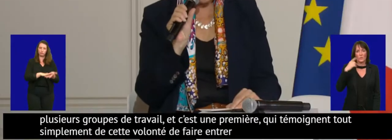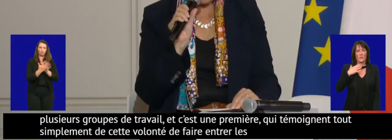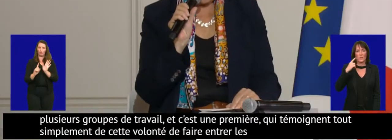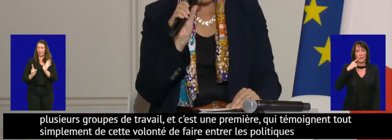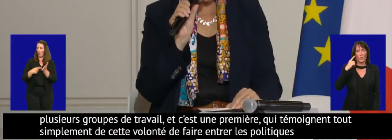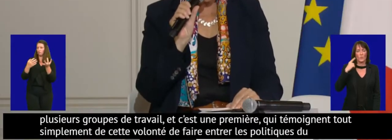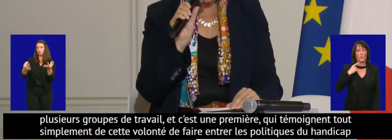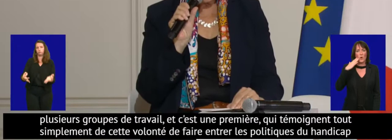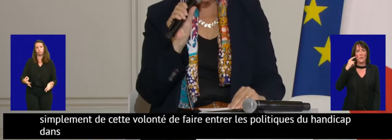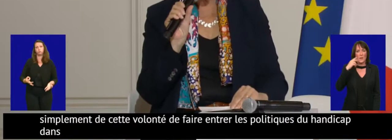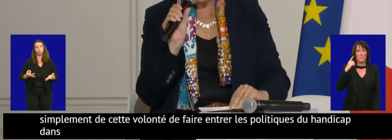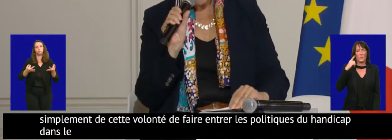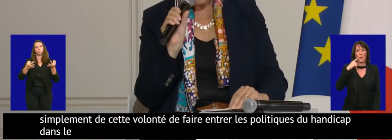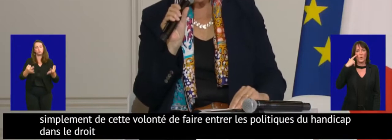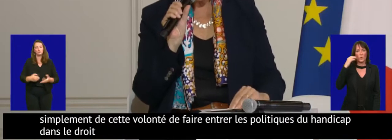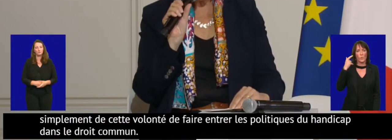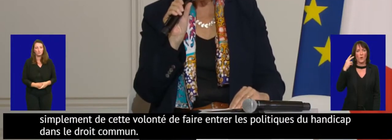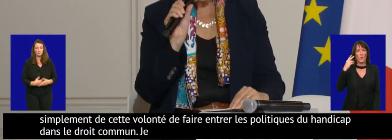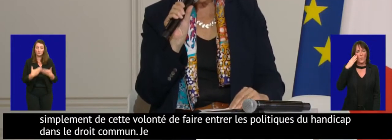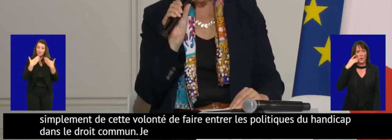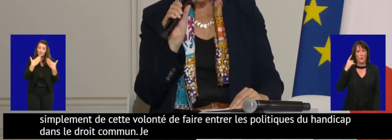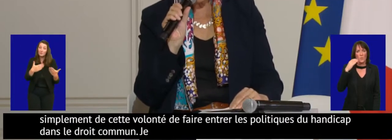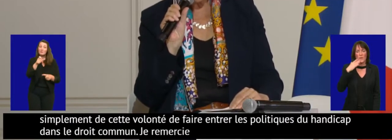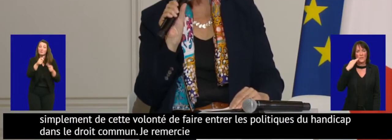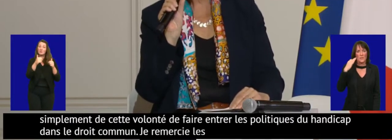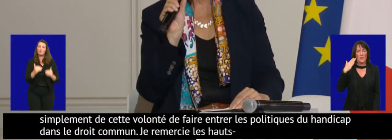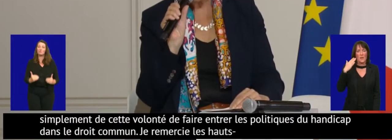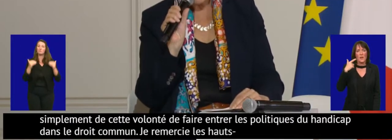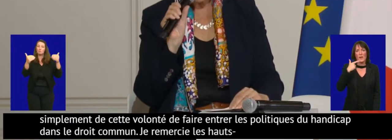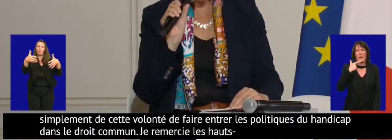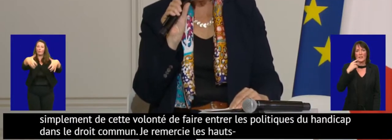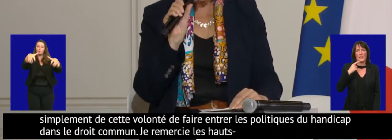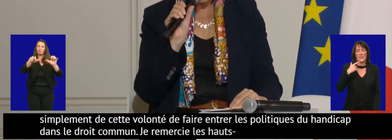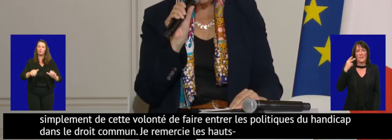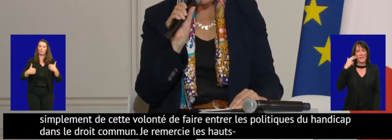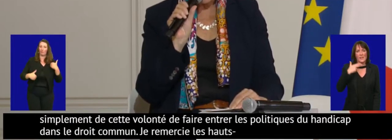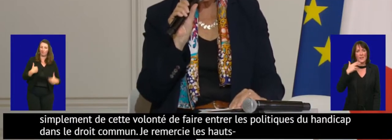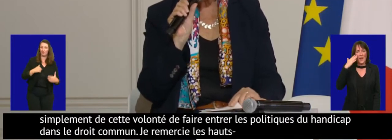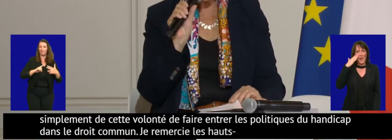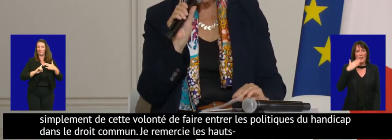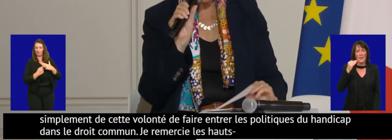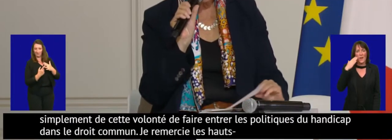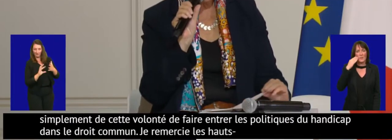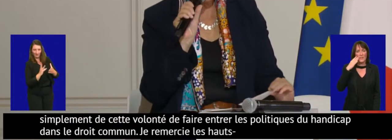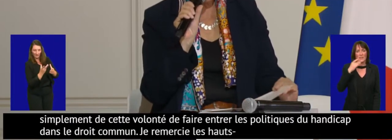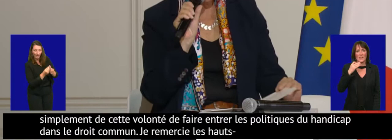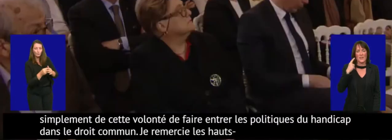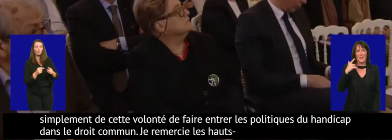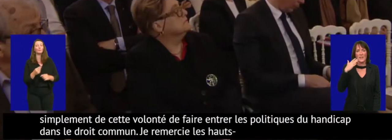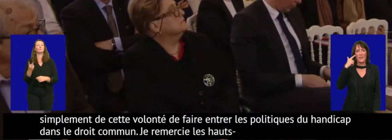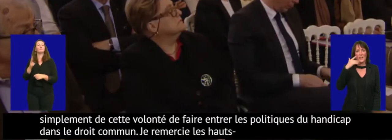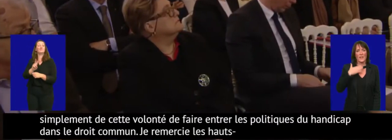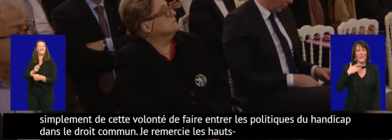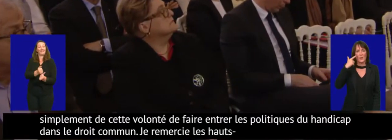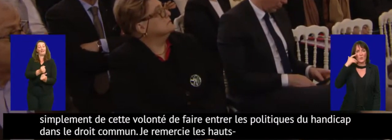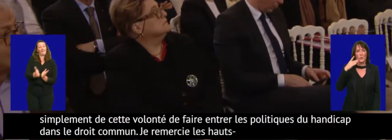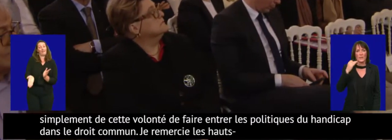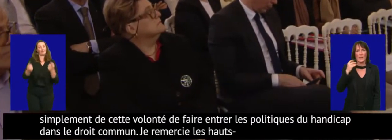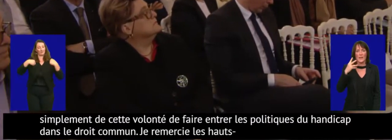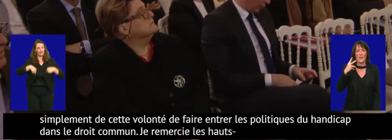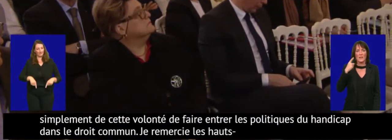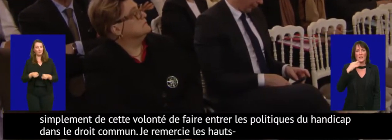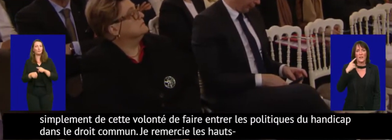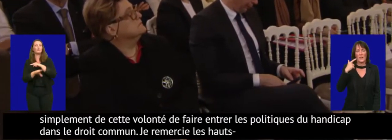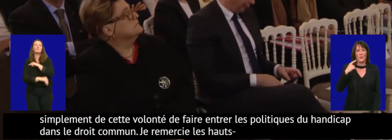Je remercie les hauts fonctionnaires au handicap et à l'inclusion, les délégués interministériels et le secrétariat général du comité